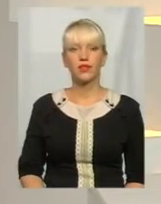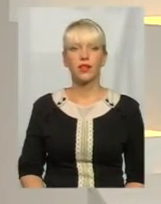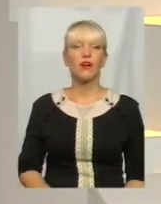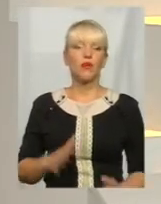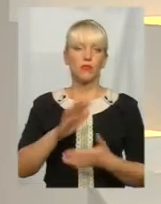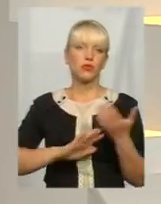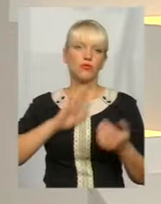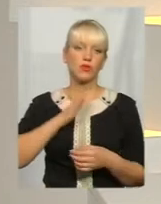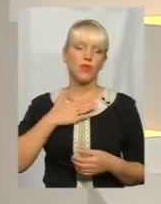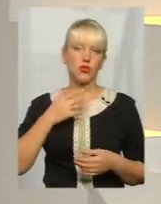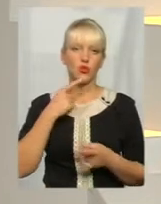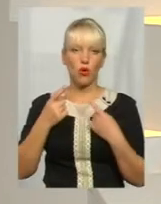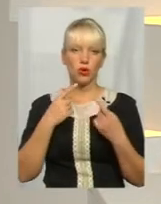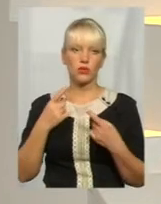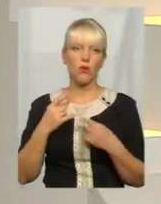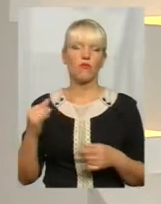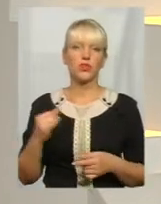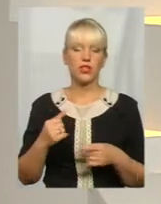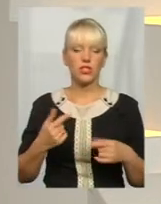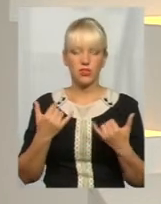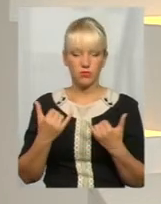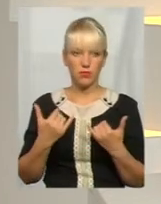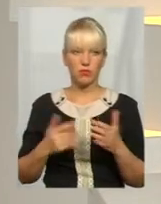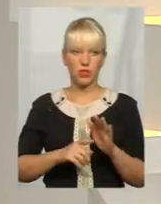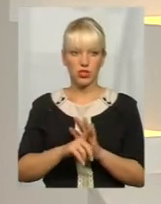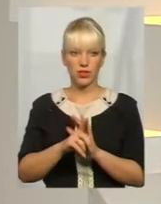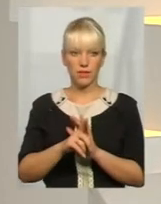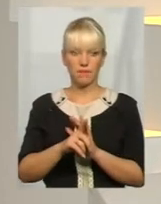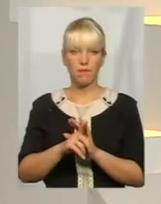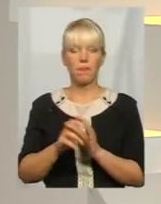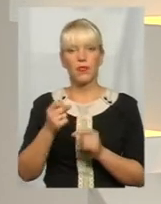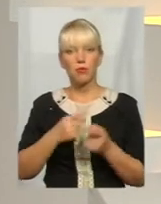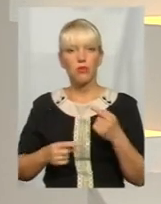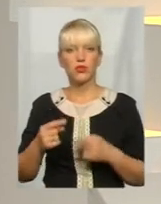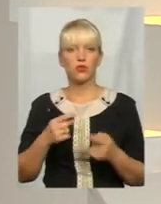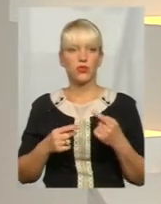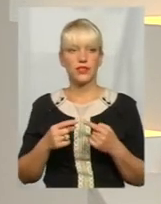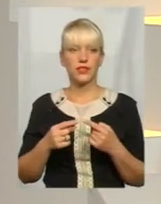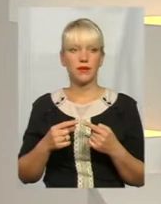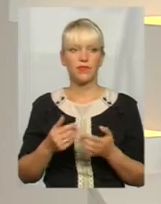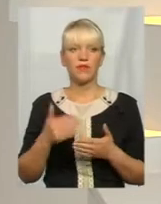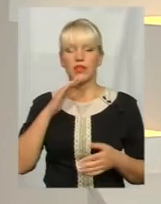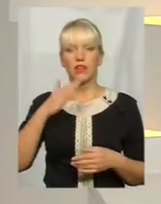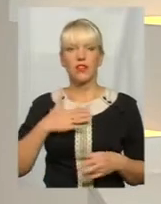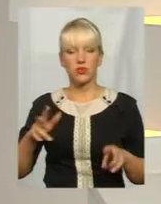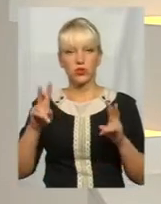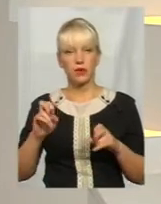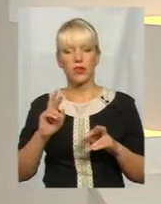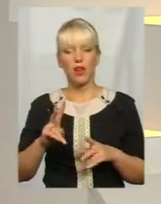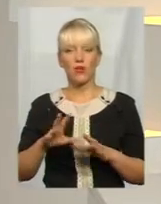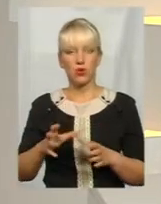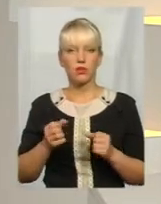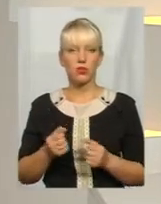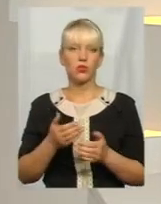Продовжуємо нашу розмову. І тільки що ми все ж таки так повернулись від нашої теми, як отримати